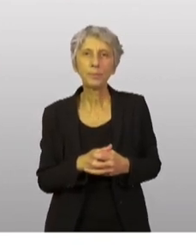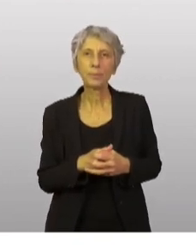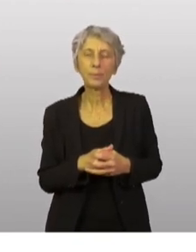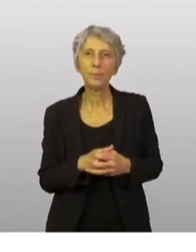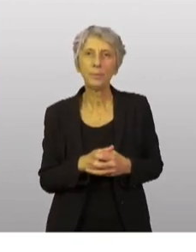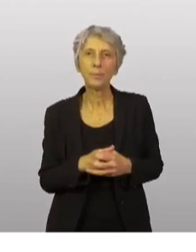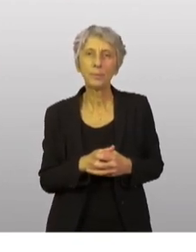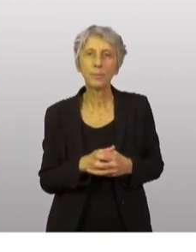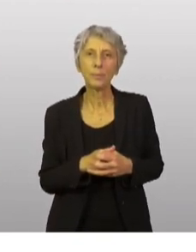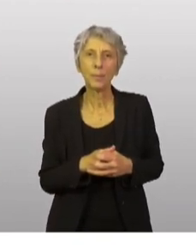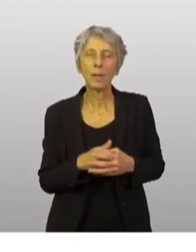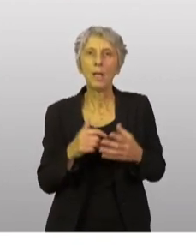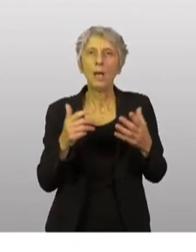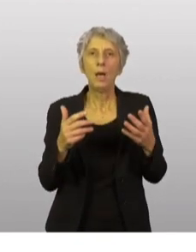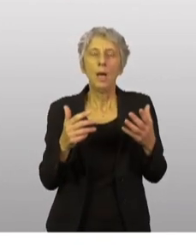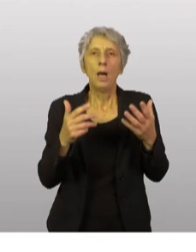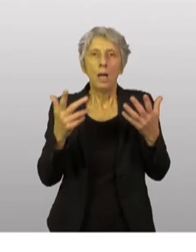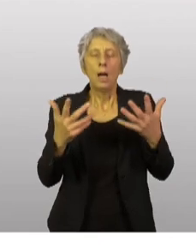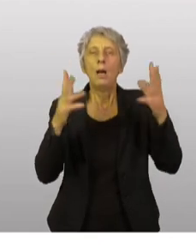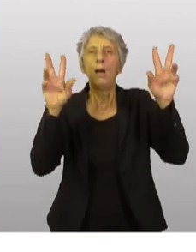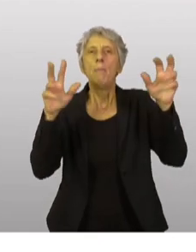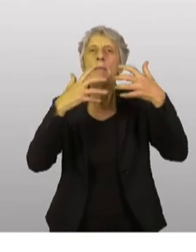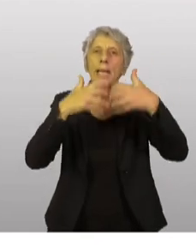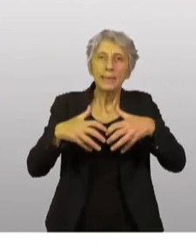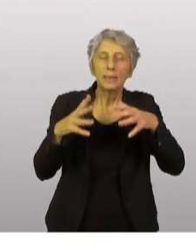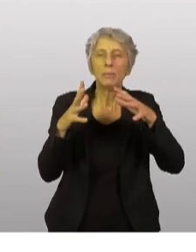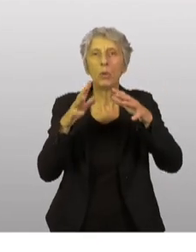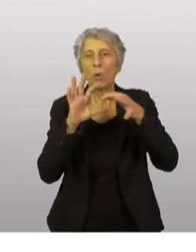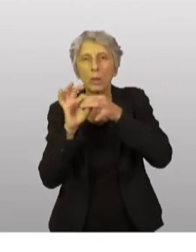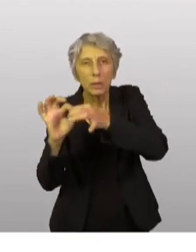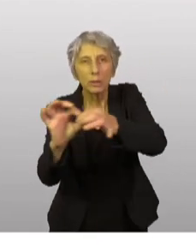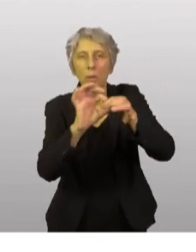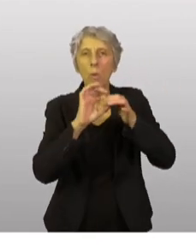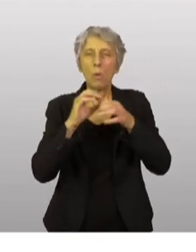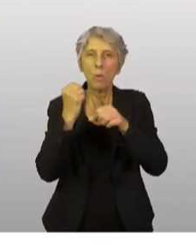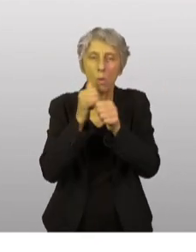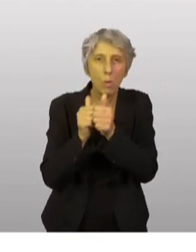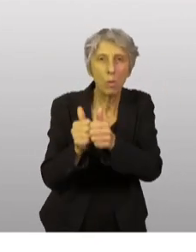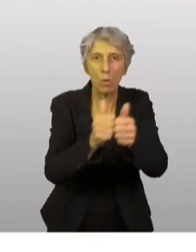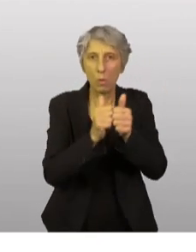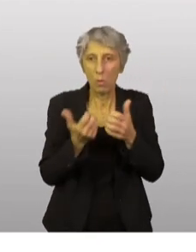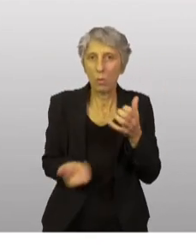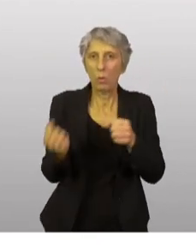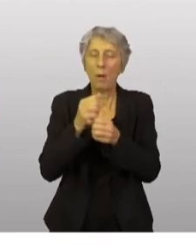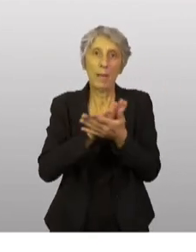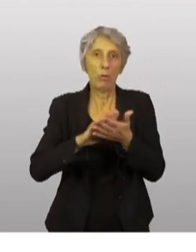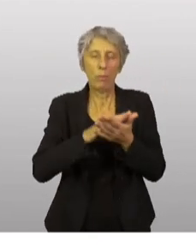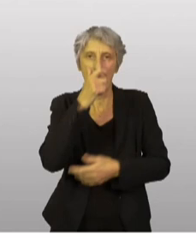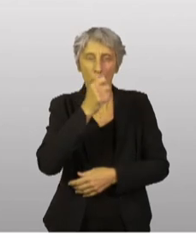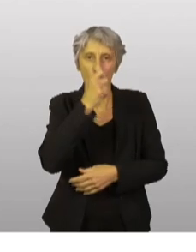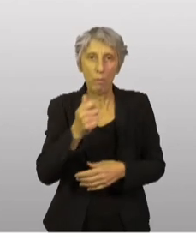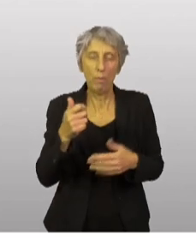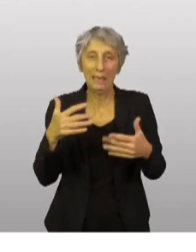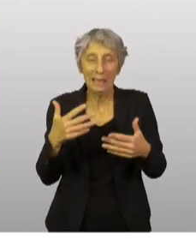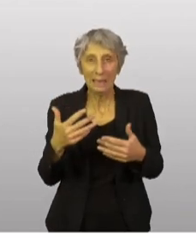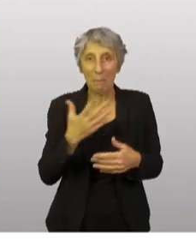Comme une partie de l'intérêt de ce mécanisme de coopération, de coordination que nous mettons en place, pardonnez-moi, je suis enrhumée, mais pas